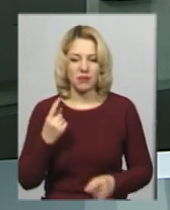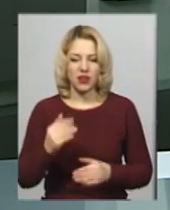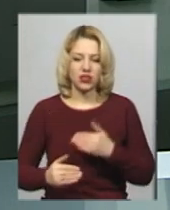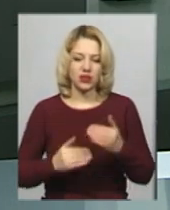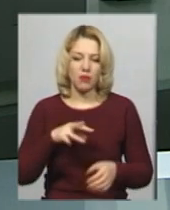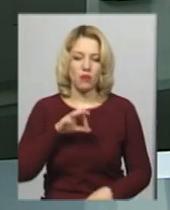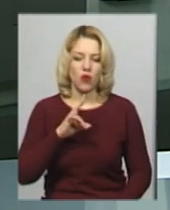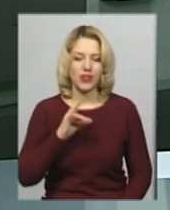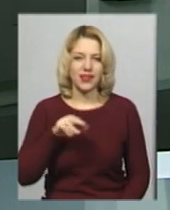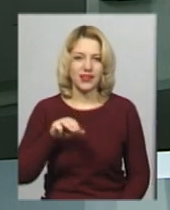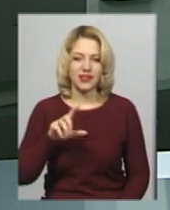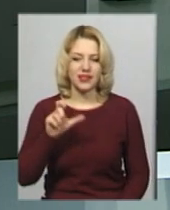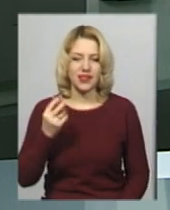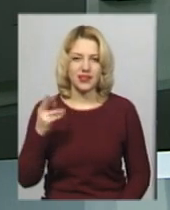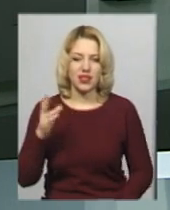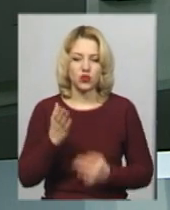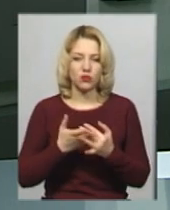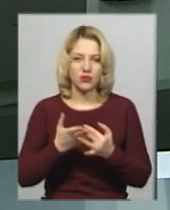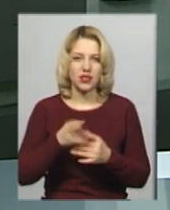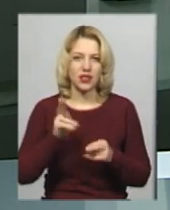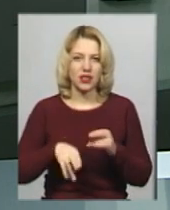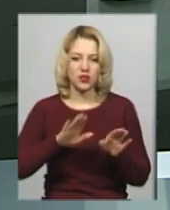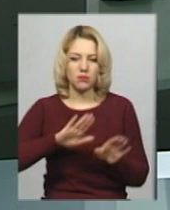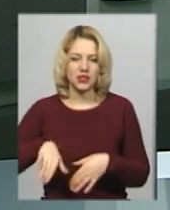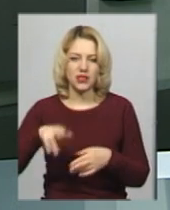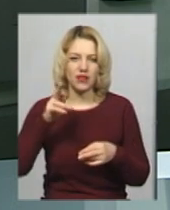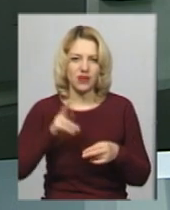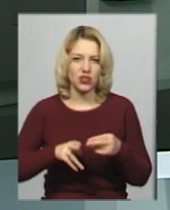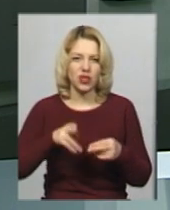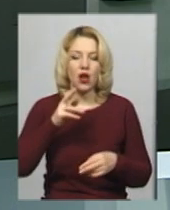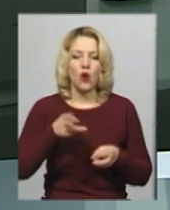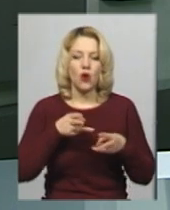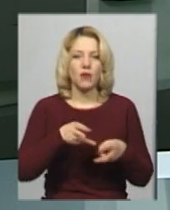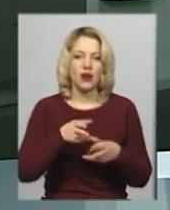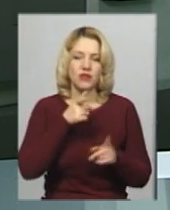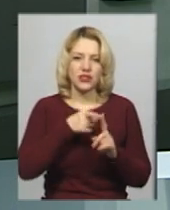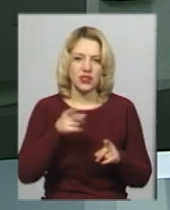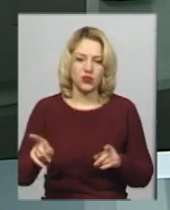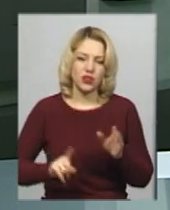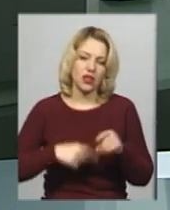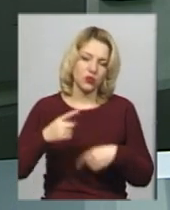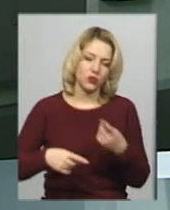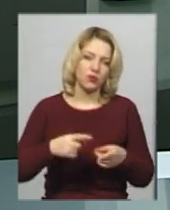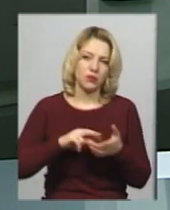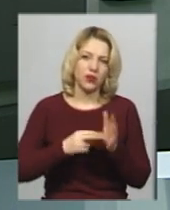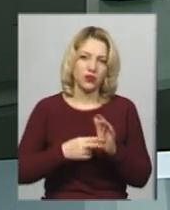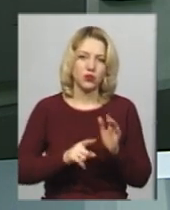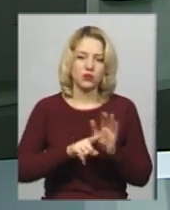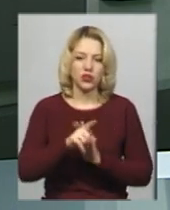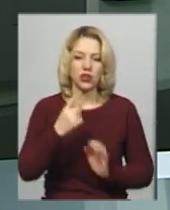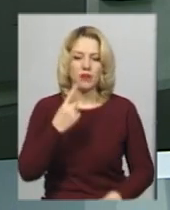монетизації субсидій закінчиться після завершення опалювального сезону. Наступний планують розпочати 1 травня для